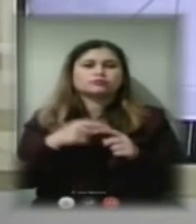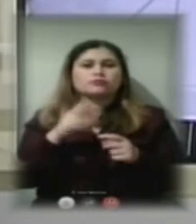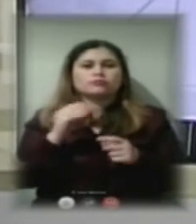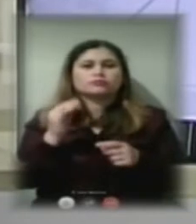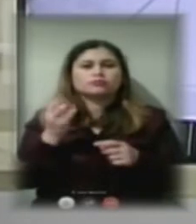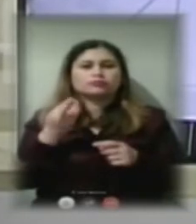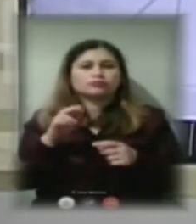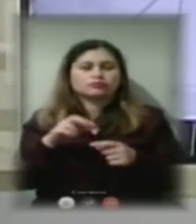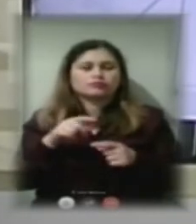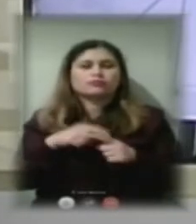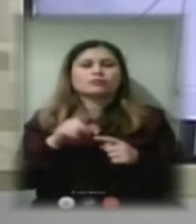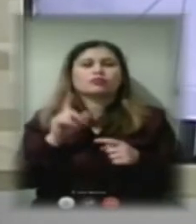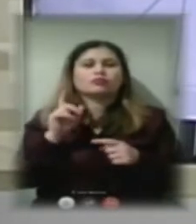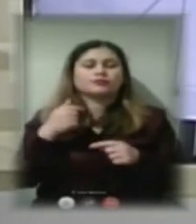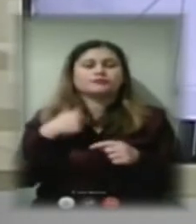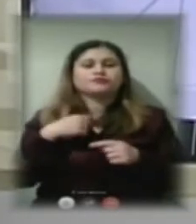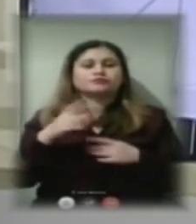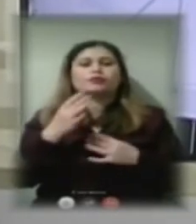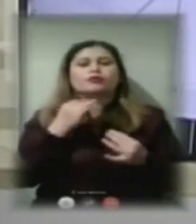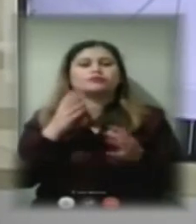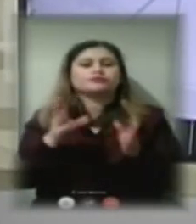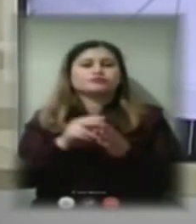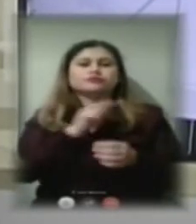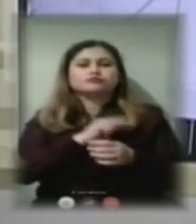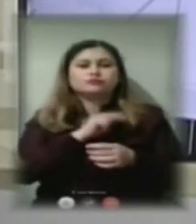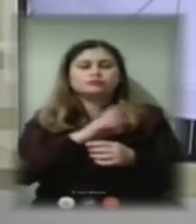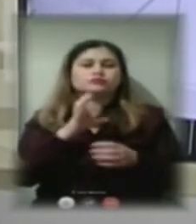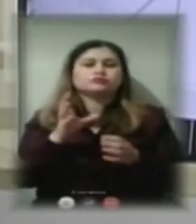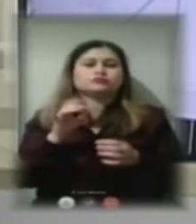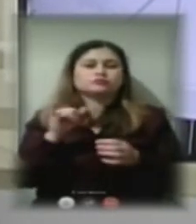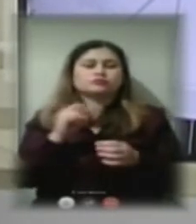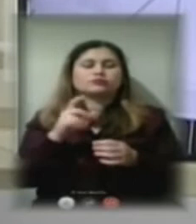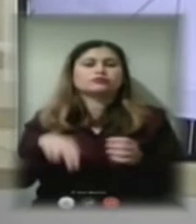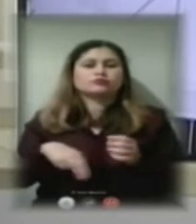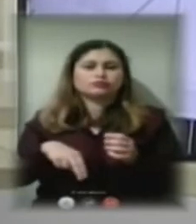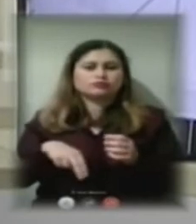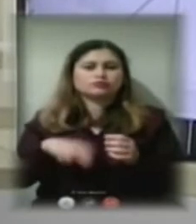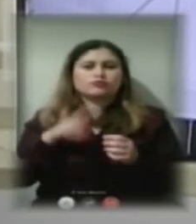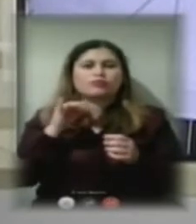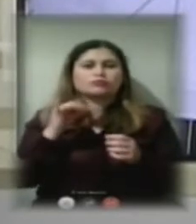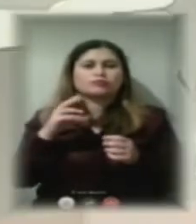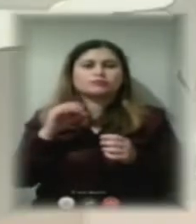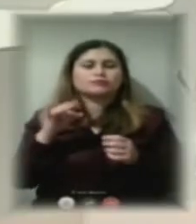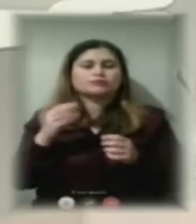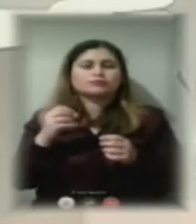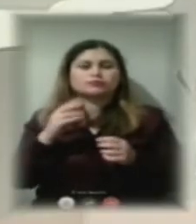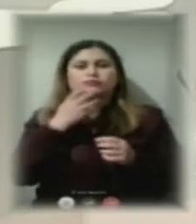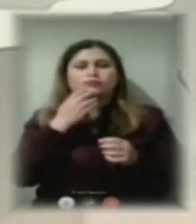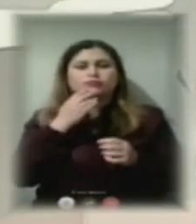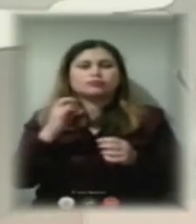ми співпрацюємо, наприклад, із директором комунального підприємства «Теплоенерго» і